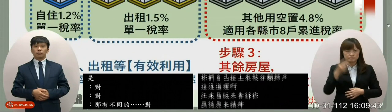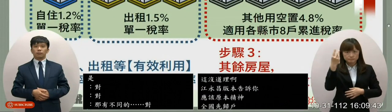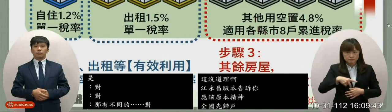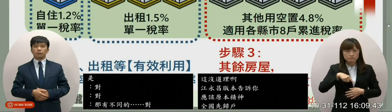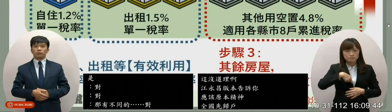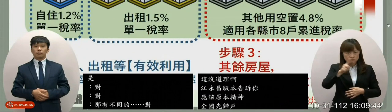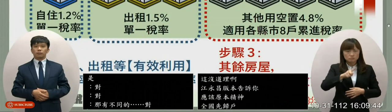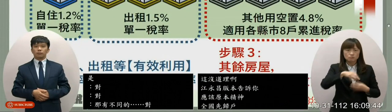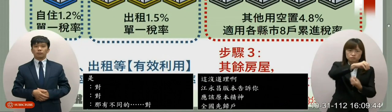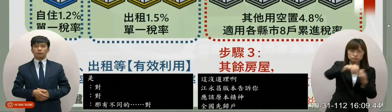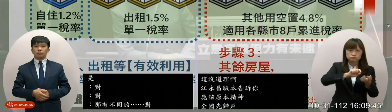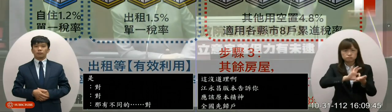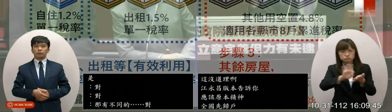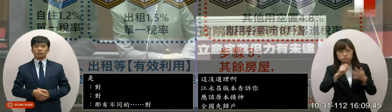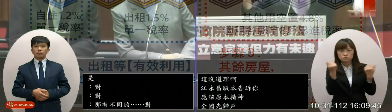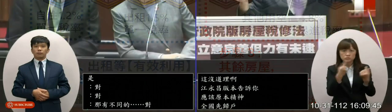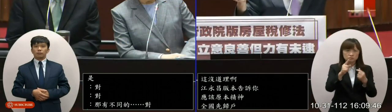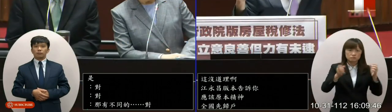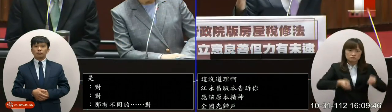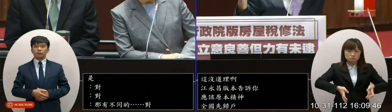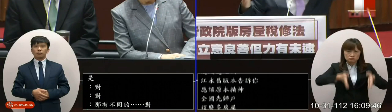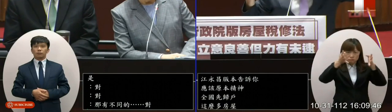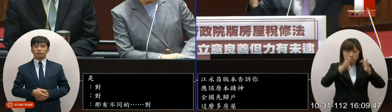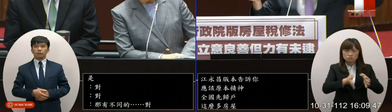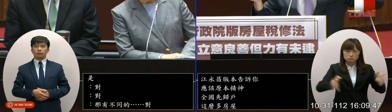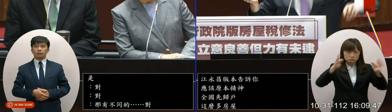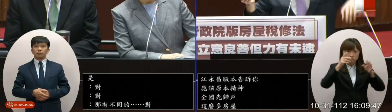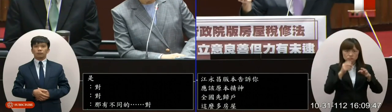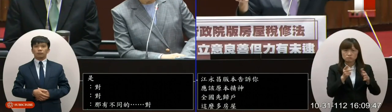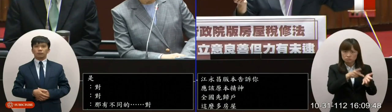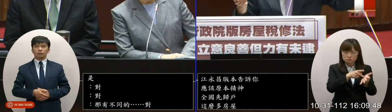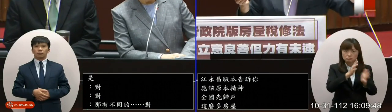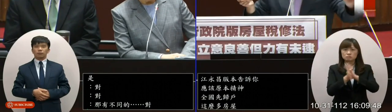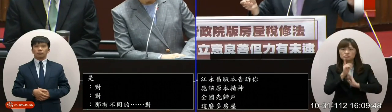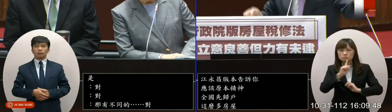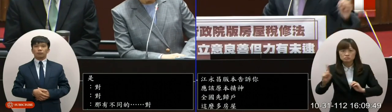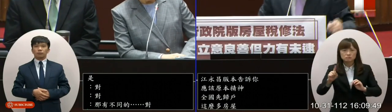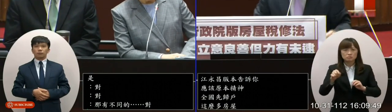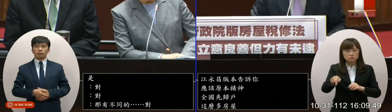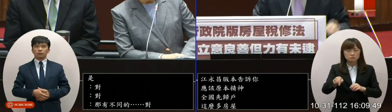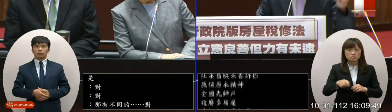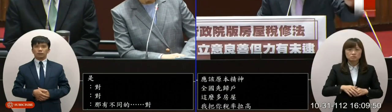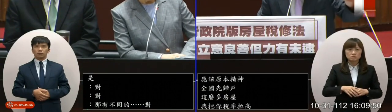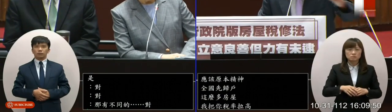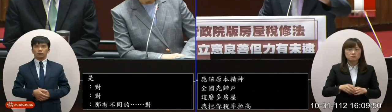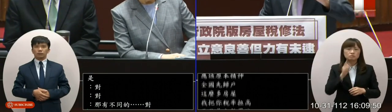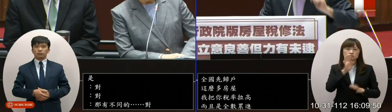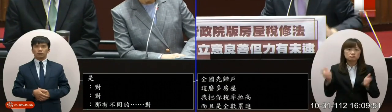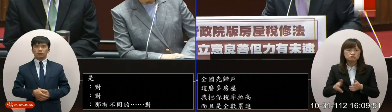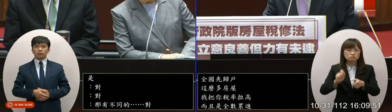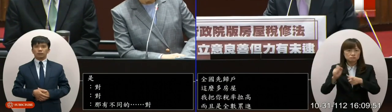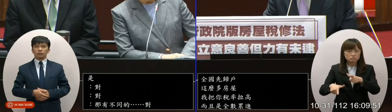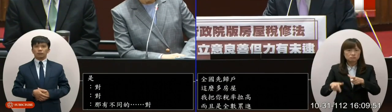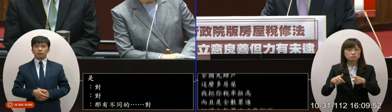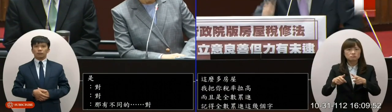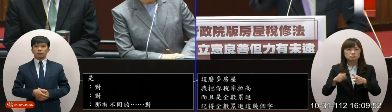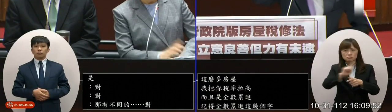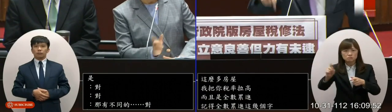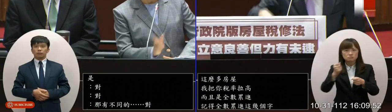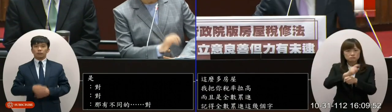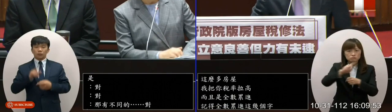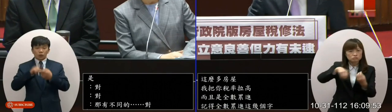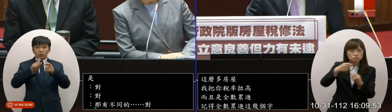再去有效利用你要出租公益你要出租達租金標準或者你是建商漁屋再給你再給你你是用的稅率啊